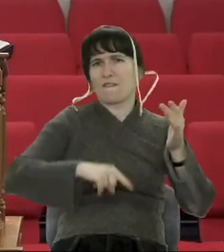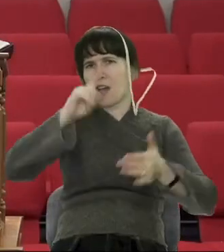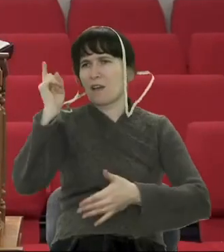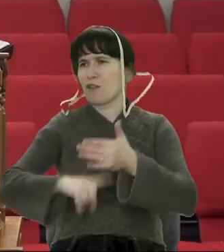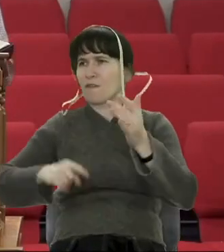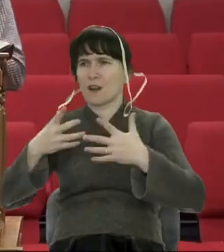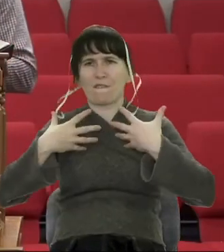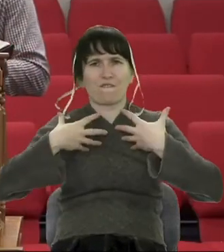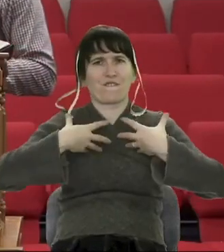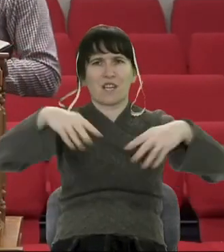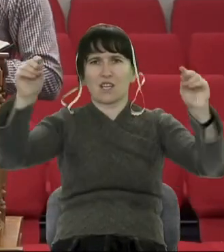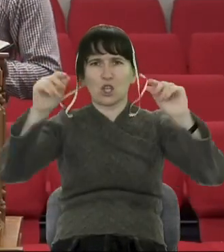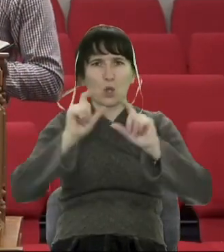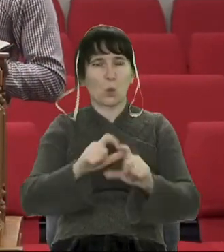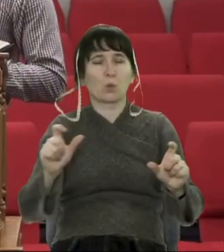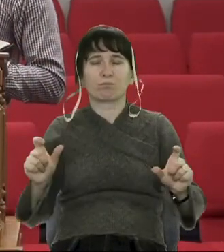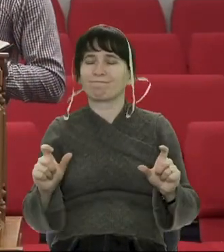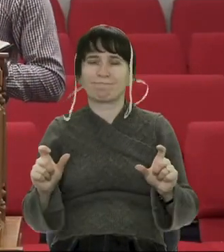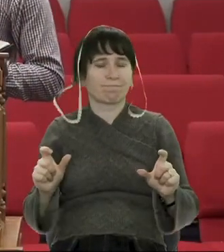наступні слова.